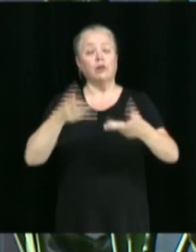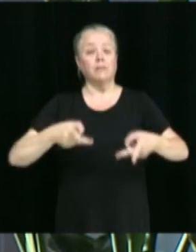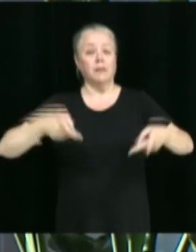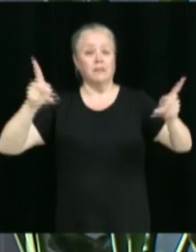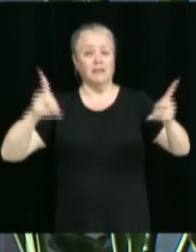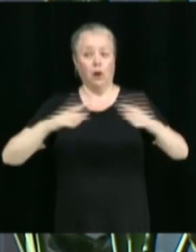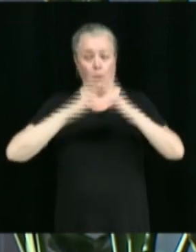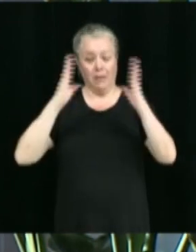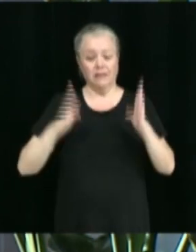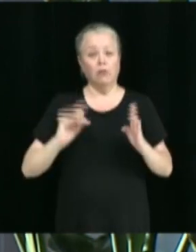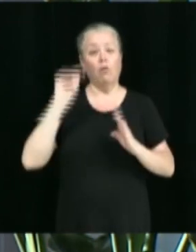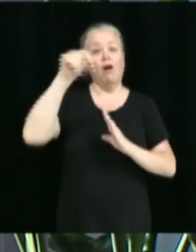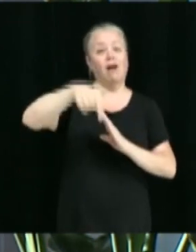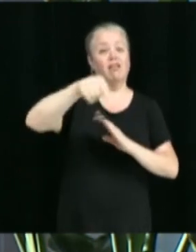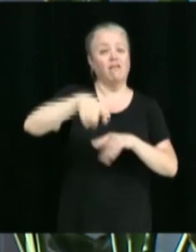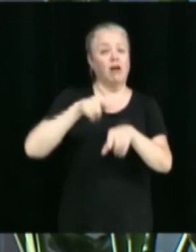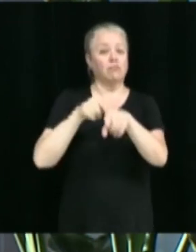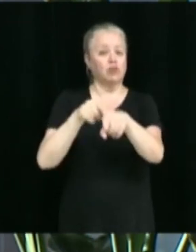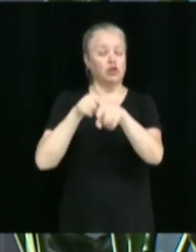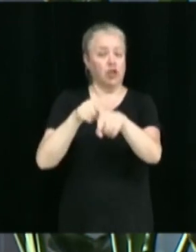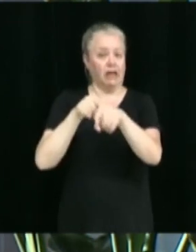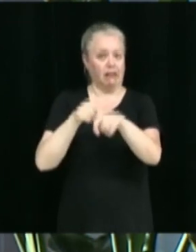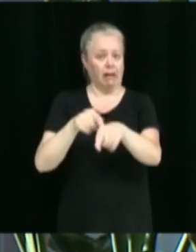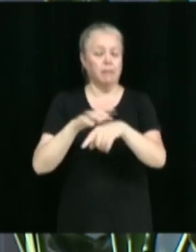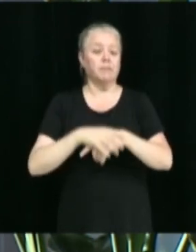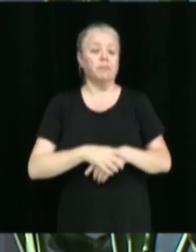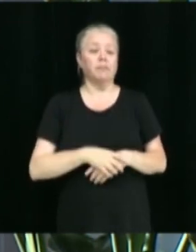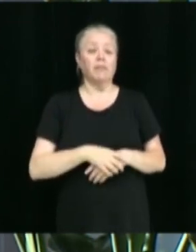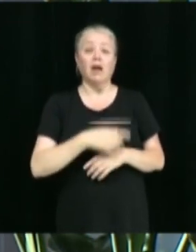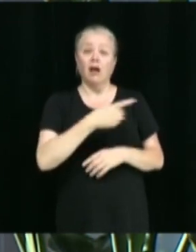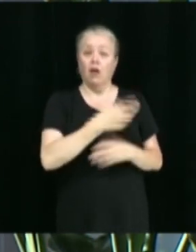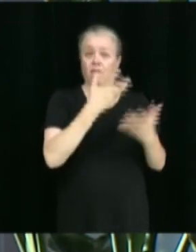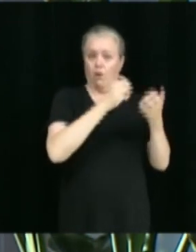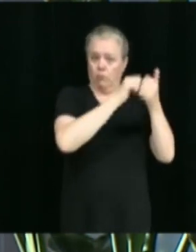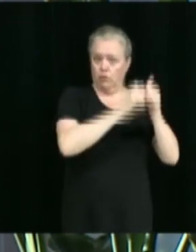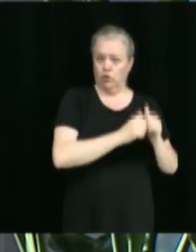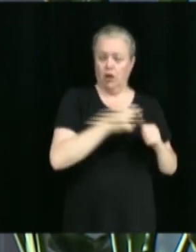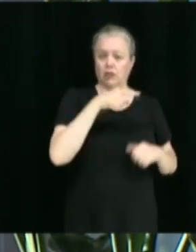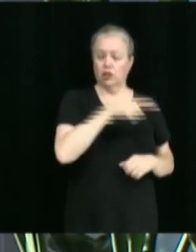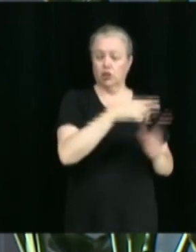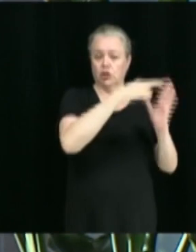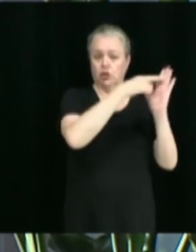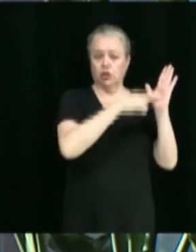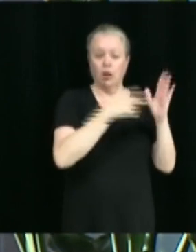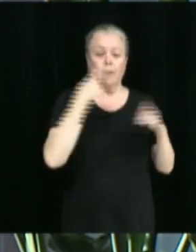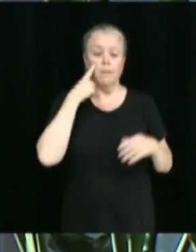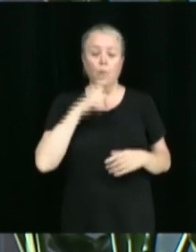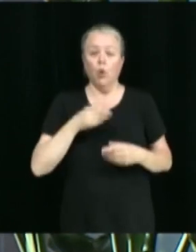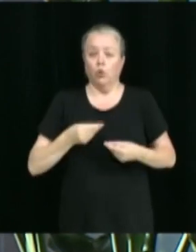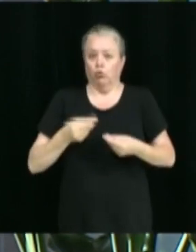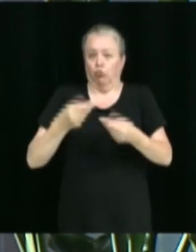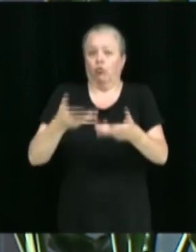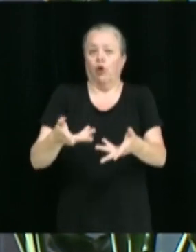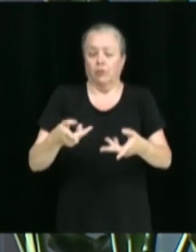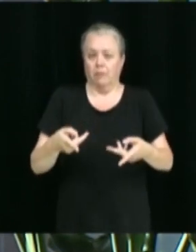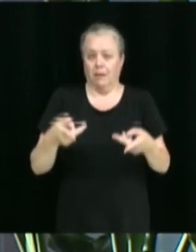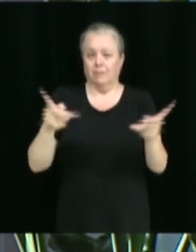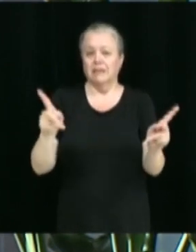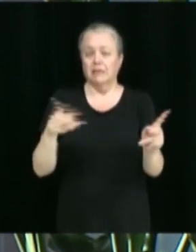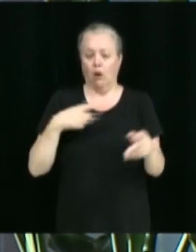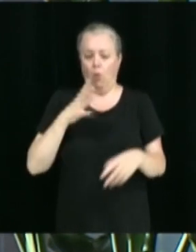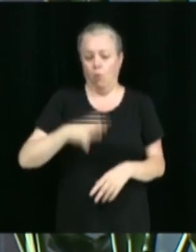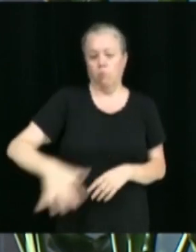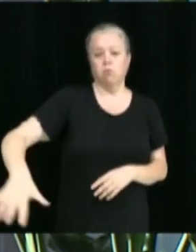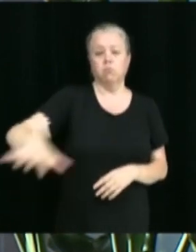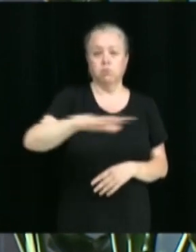souhaite que la réglementation soit modifiée pour permettre des aménagements près des lignes de terrain et éventuellement dans l'emprise de rue. La modification